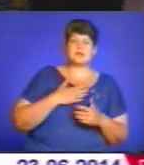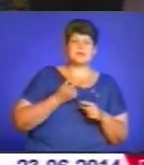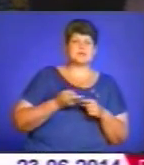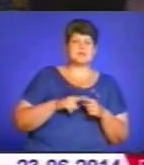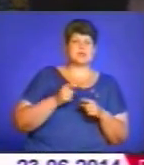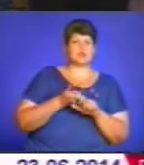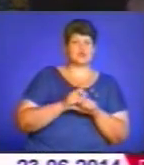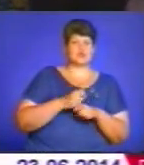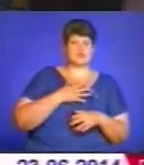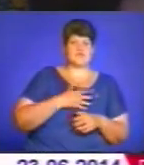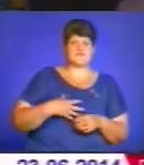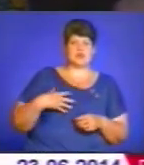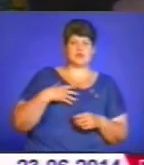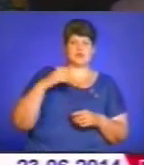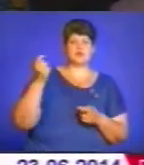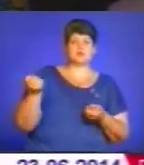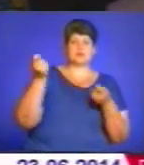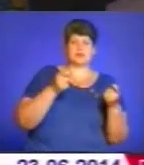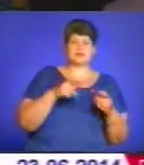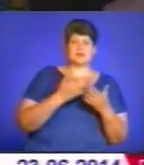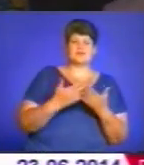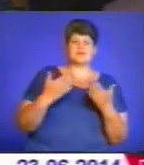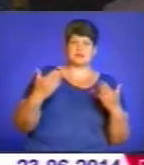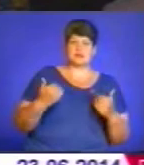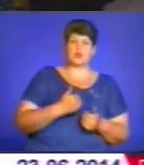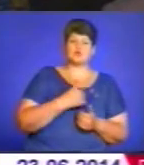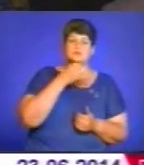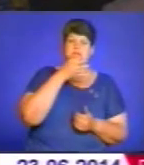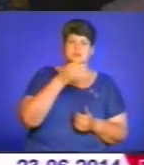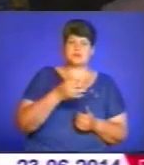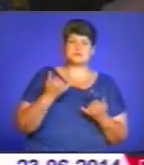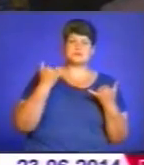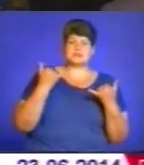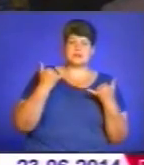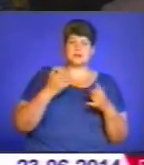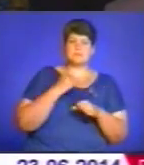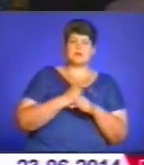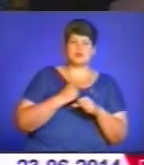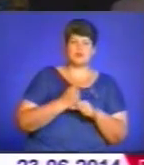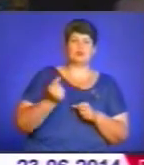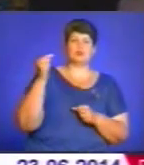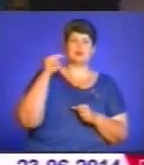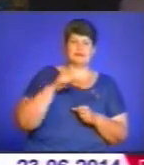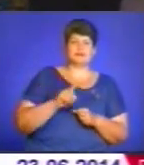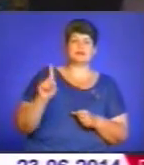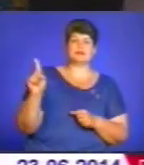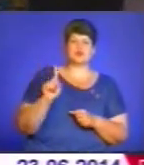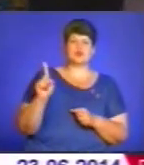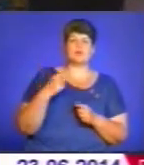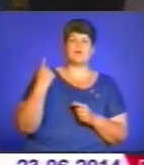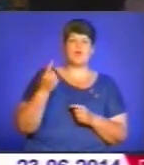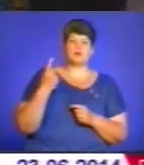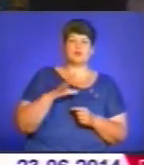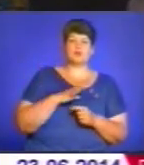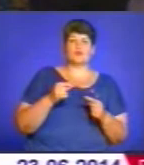така виставка до нас приїхала. Хочу вам сказати, що ми зараз так само працюємо над тим, щоб в області був